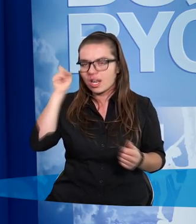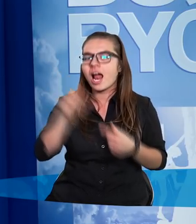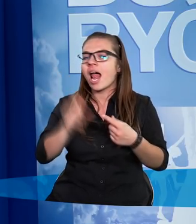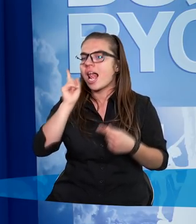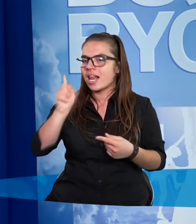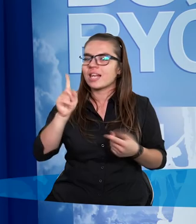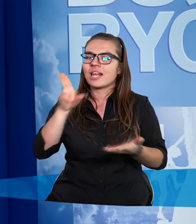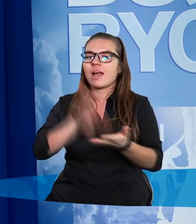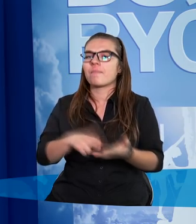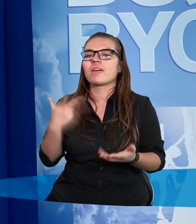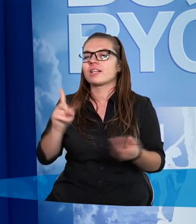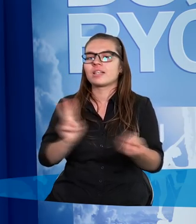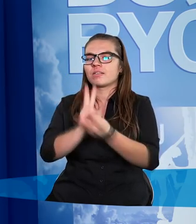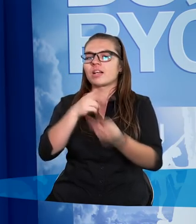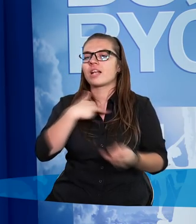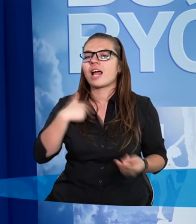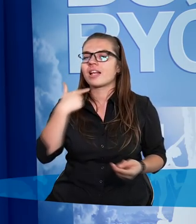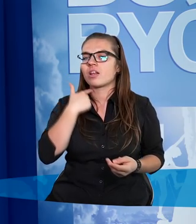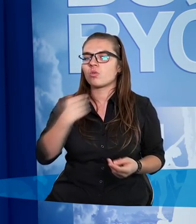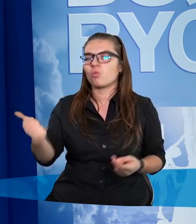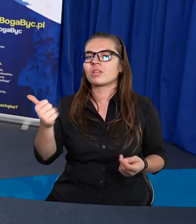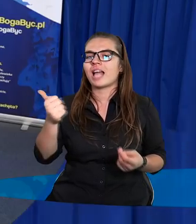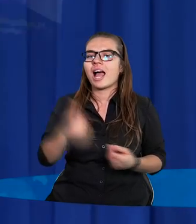ale na pewno nie spotka nas nuda.